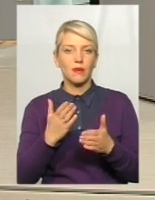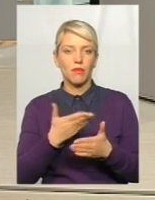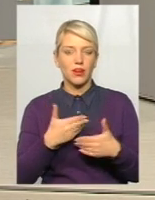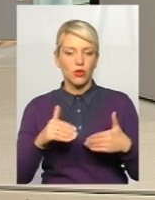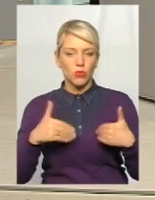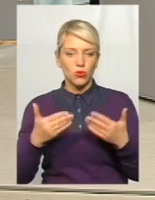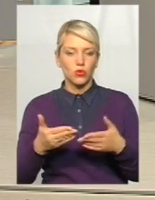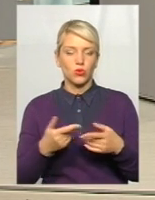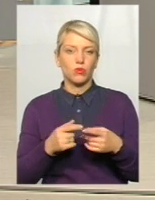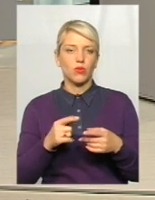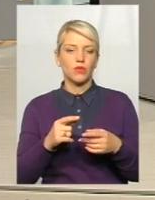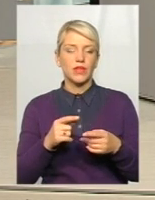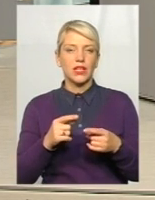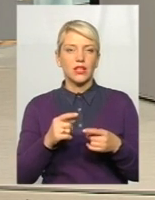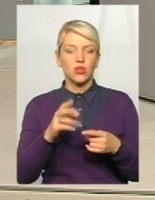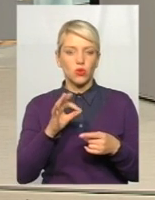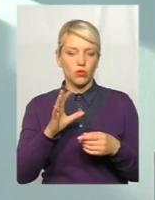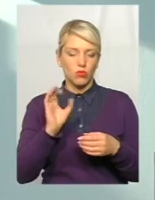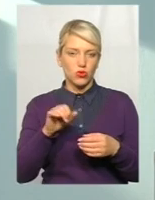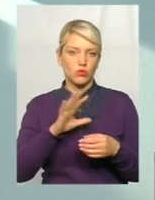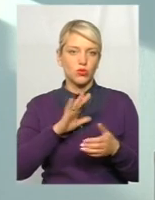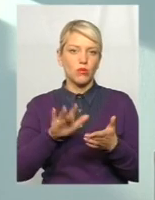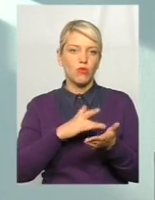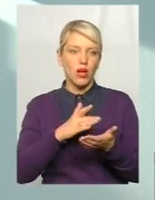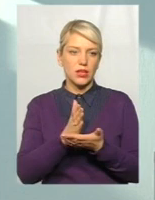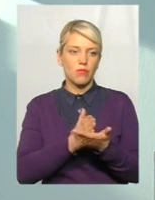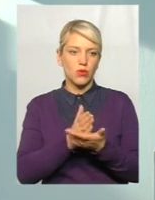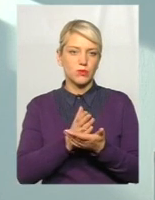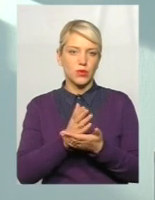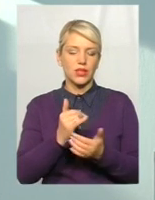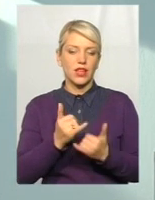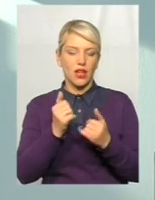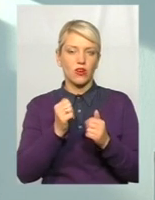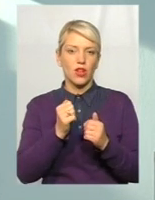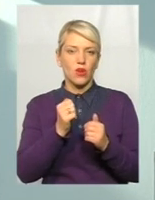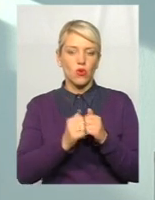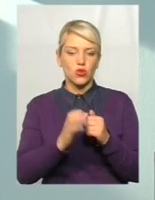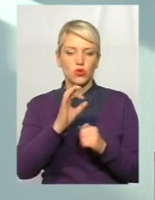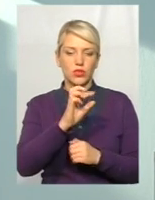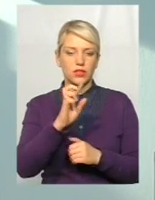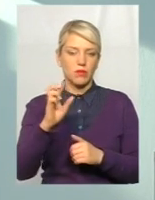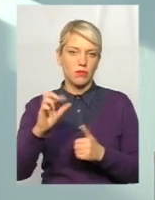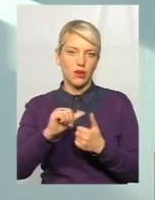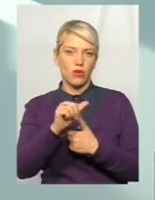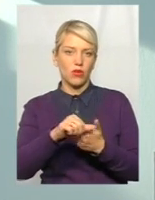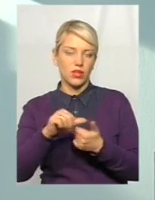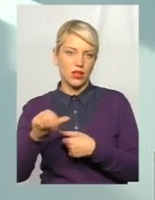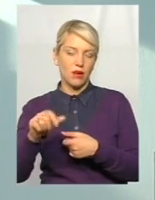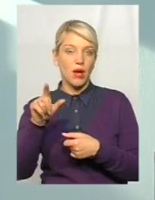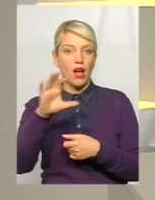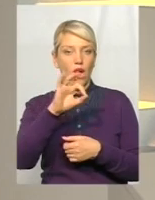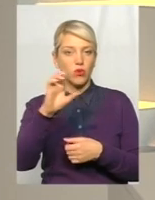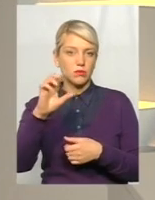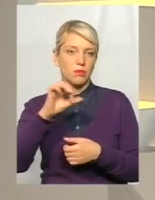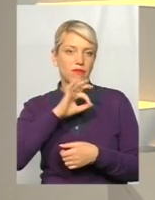можуть надавати послуг бухгалтерського обслуговування для всіх ОСББ. Це буде значно дешевше, ніж нанаймати окремо багатор для кожного ОСББ. Тобто, моментів,